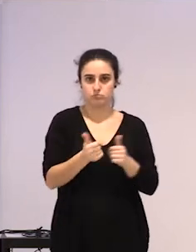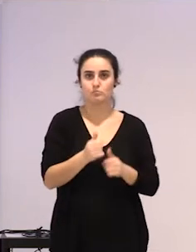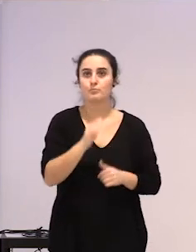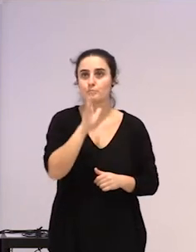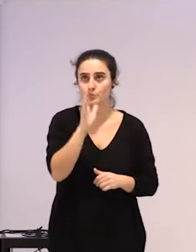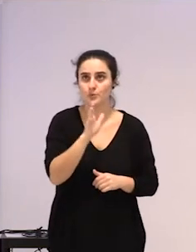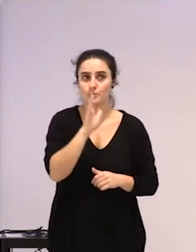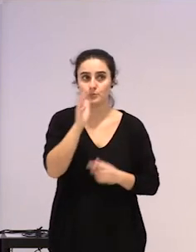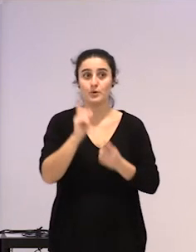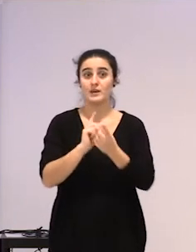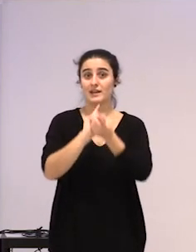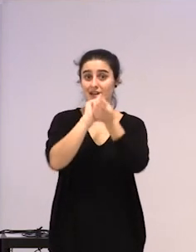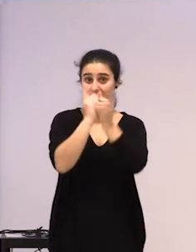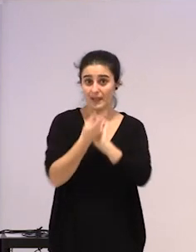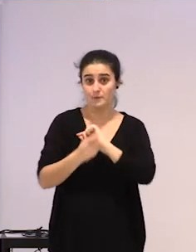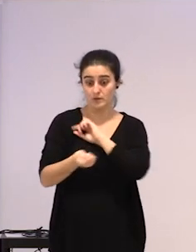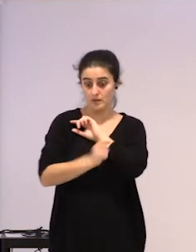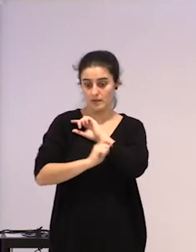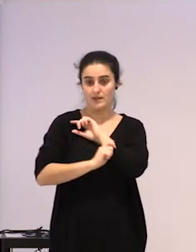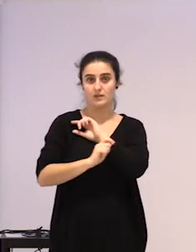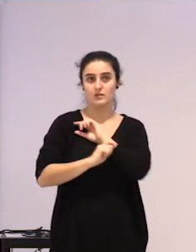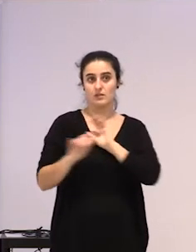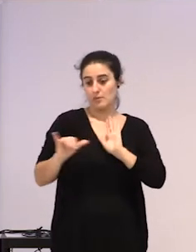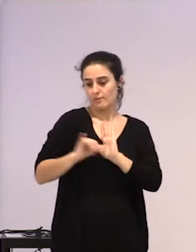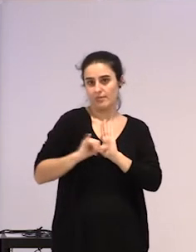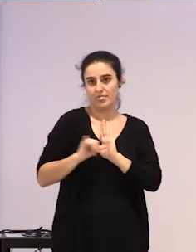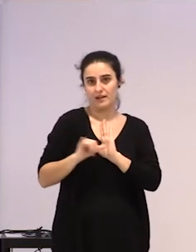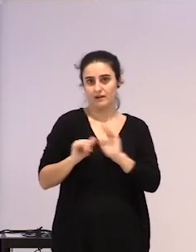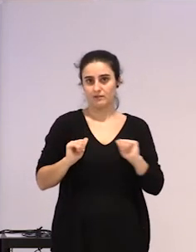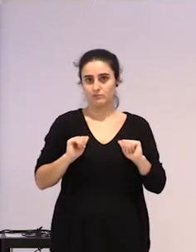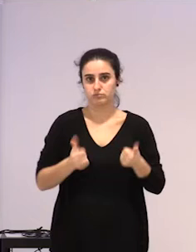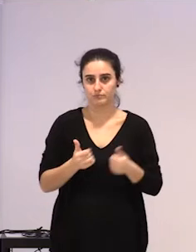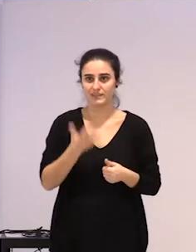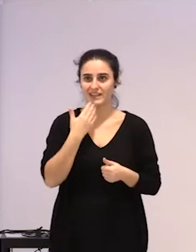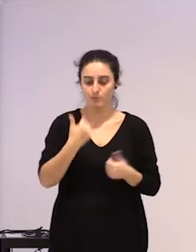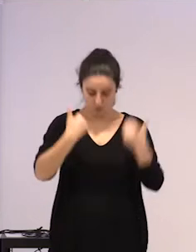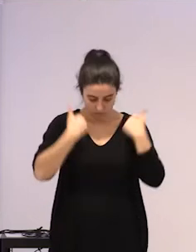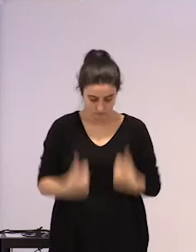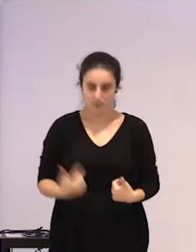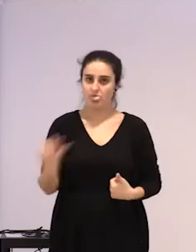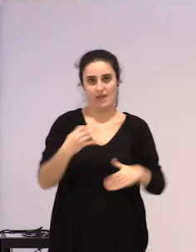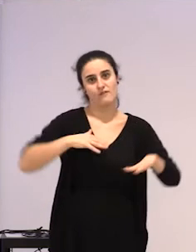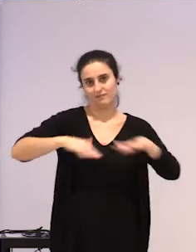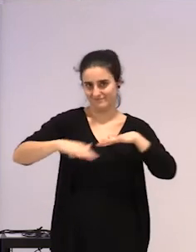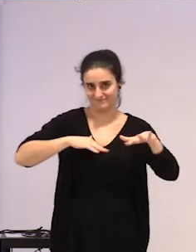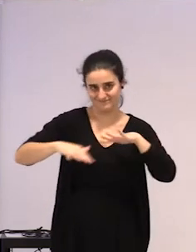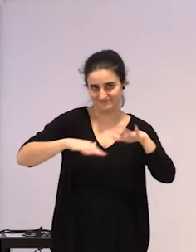aldaketak, eta askotan estrategiak gertuko-gertuko eremutik abiatzen direlako, hau da, ni neumogitu behar nahi zelako, ez?